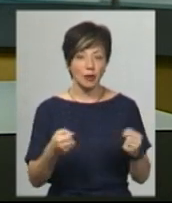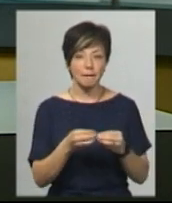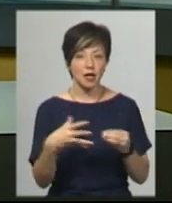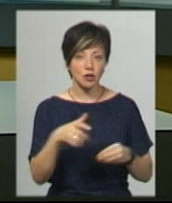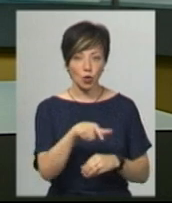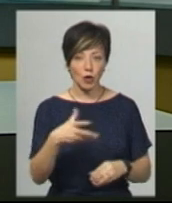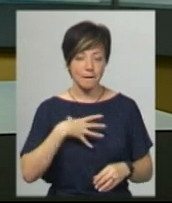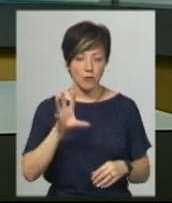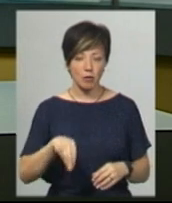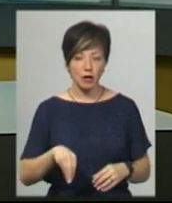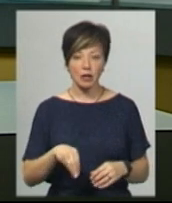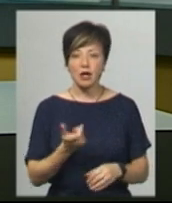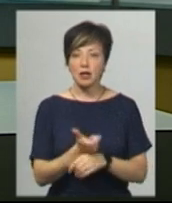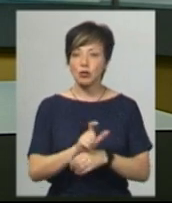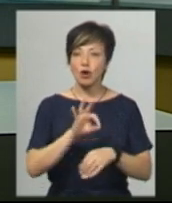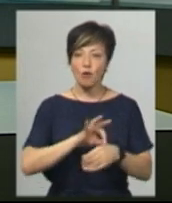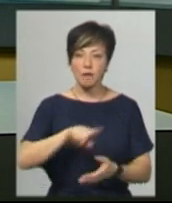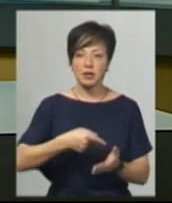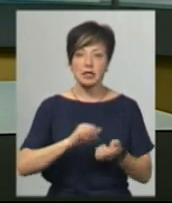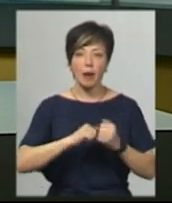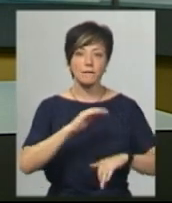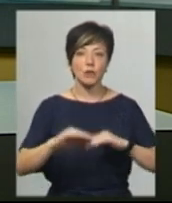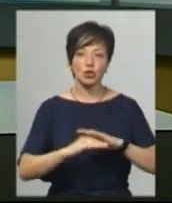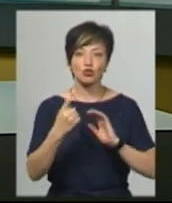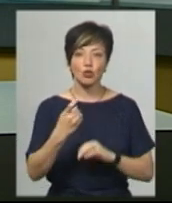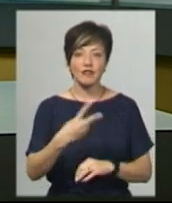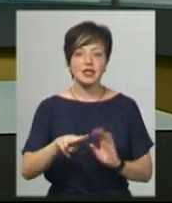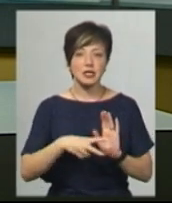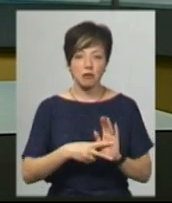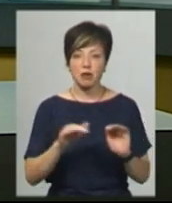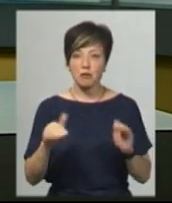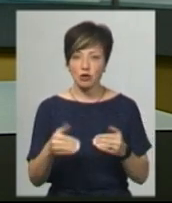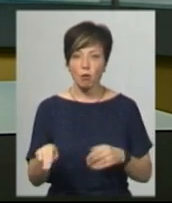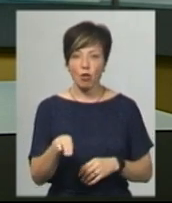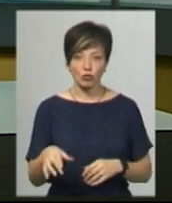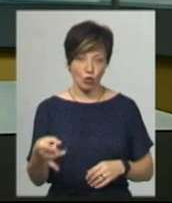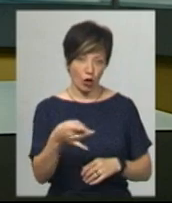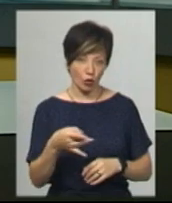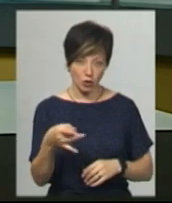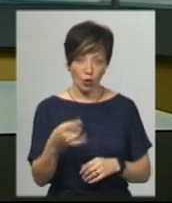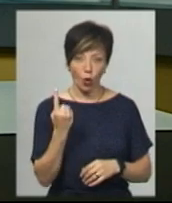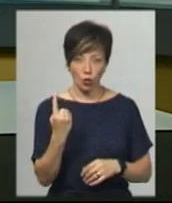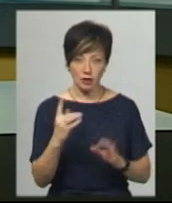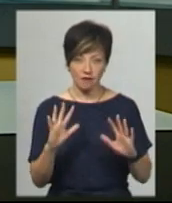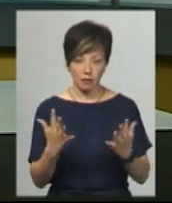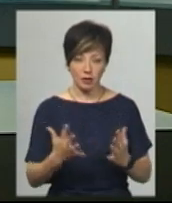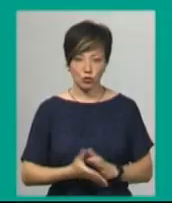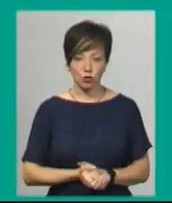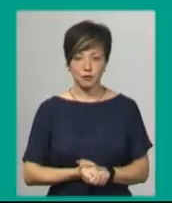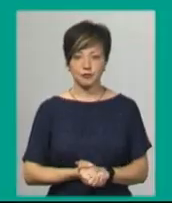людей померли. Найбільше хворих у місті Кам'янець-Подільський – 127, найменше в Полонському районі. Один випадок.